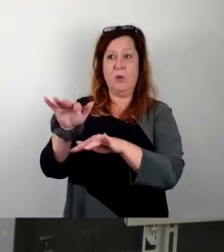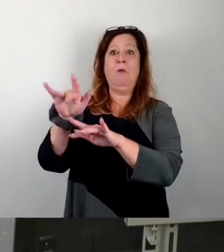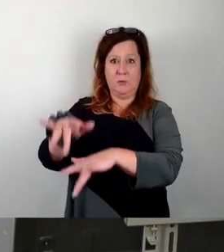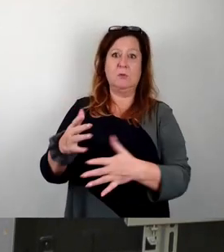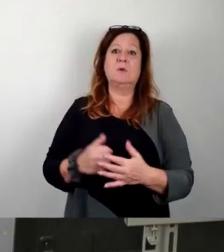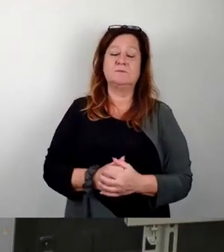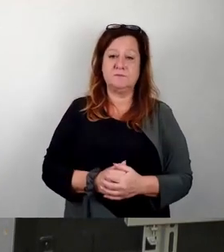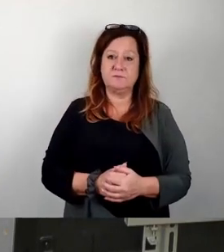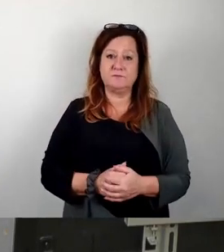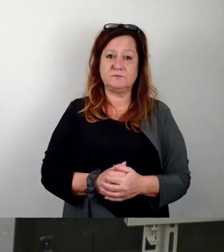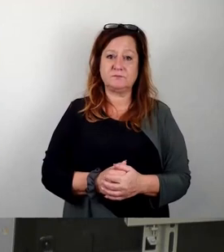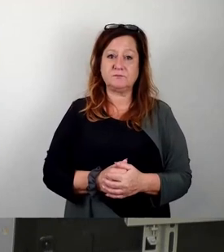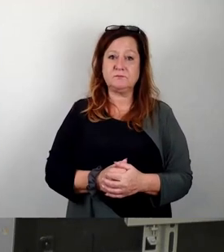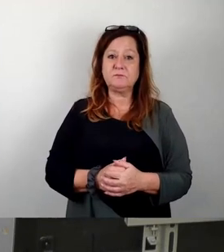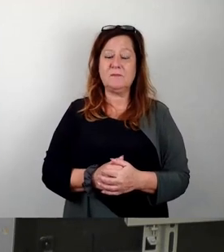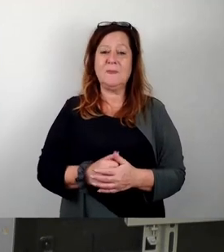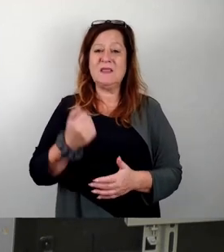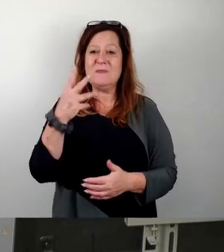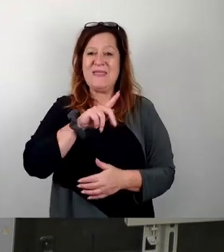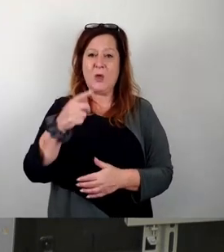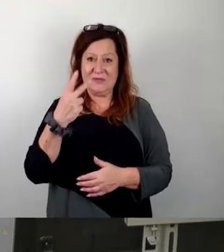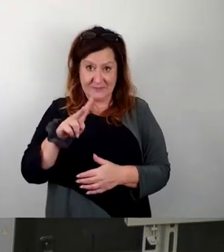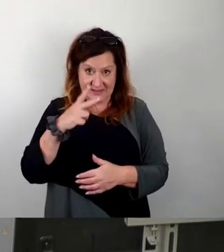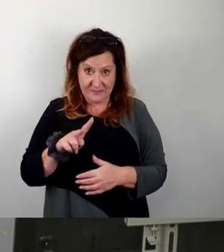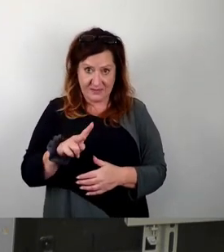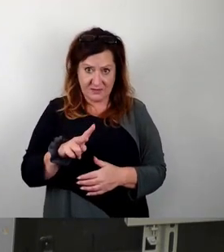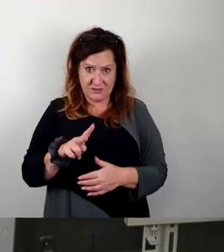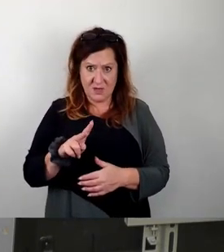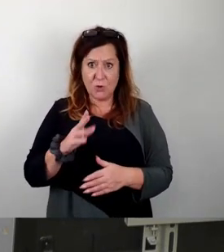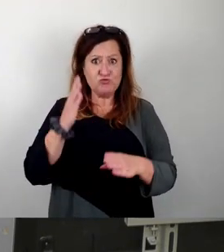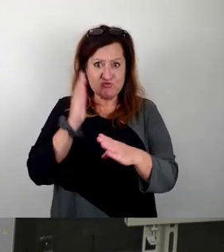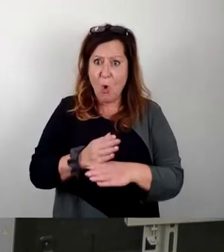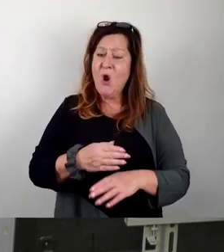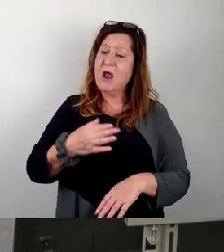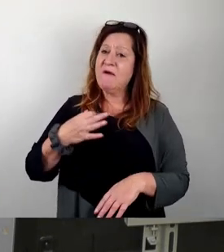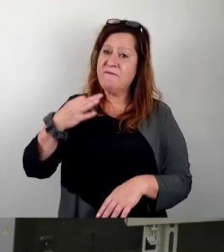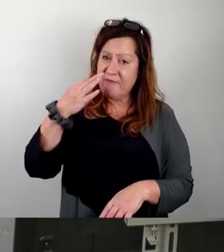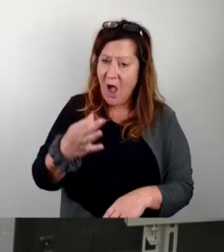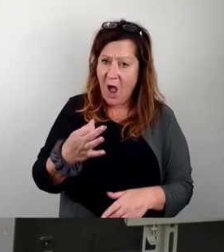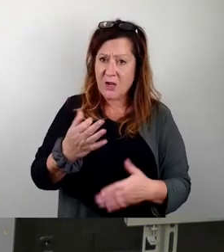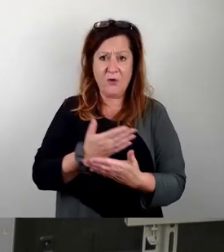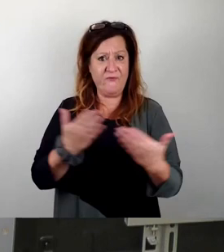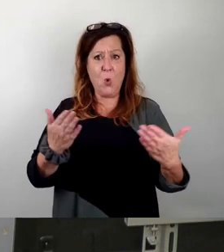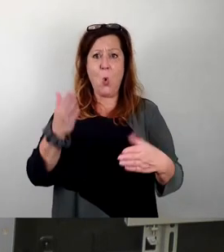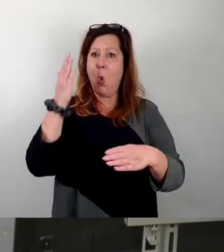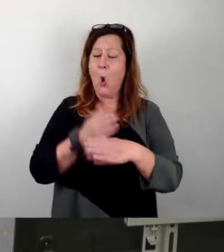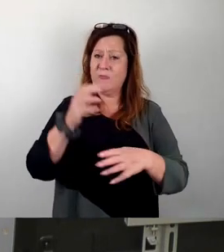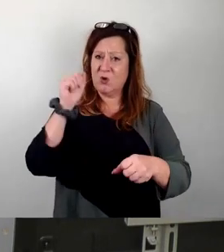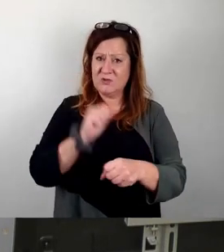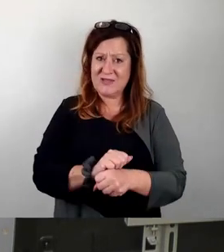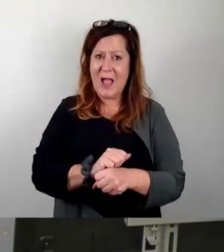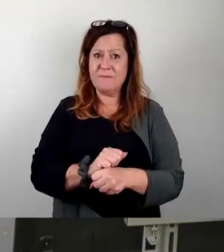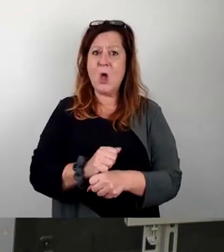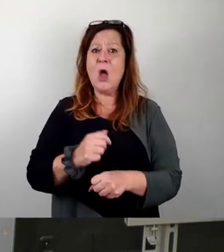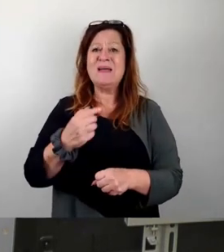Im Jahr 2022 wurde angefragt an das Ordnungsamt nach Vorkommnissen in Dresdner